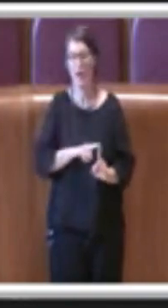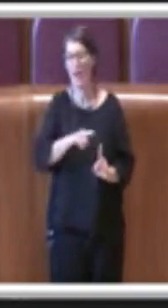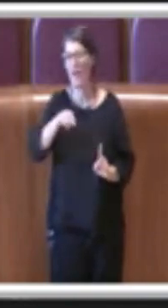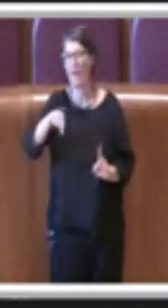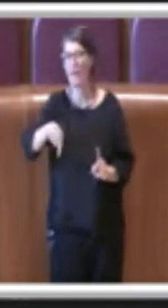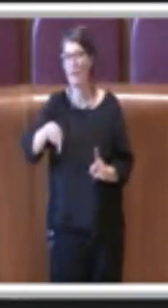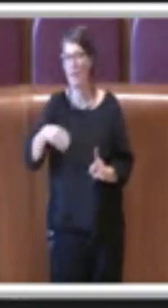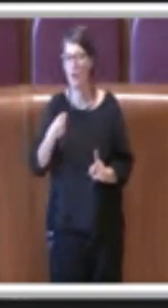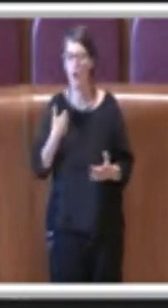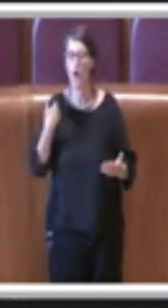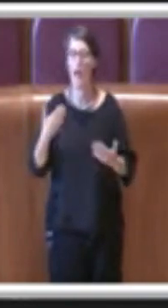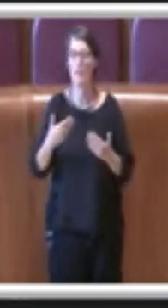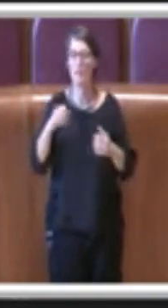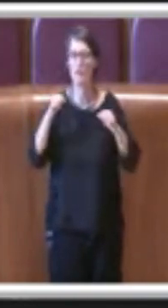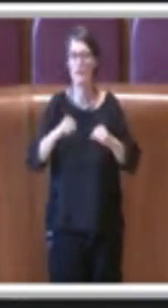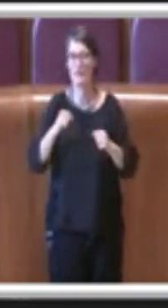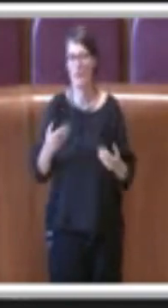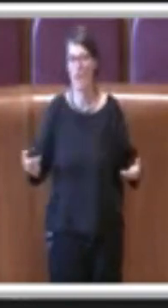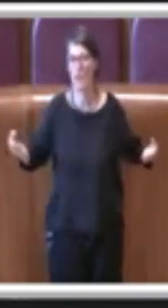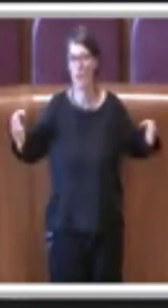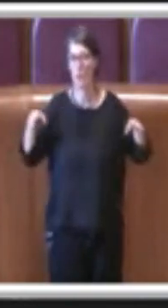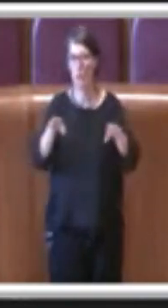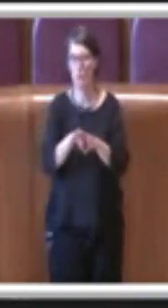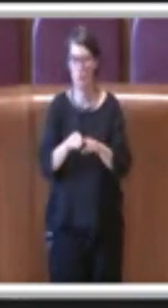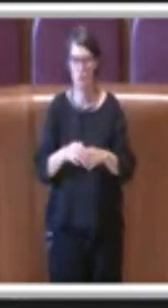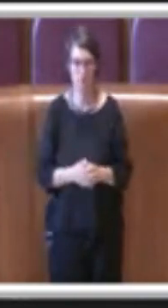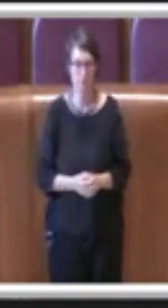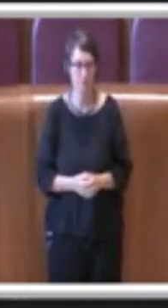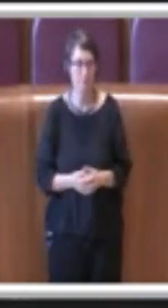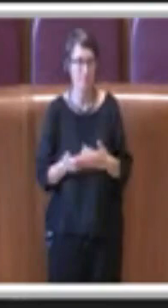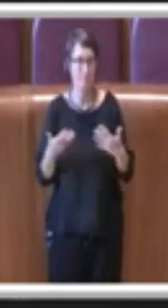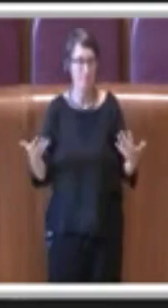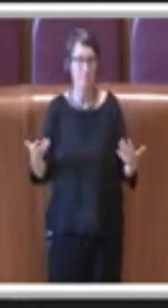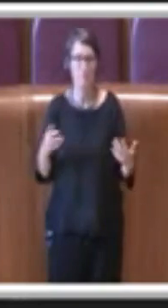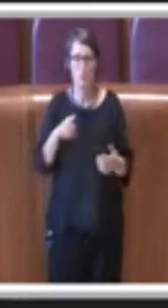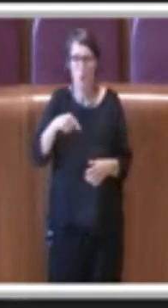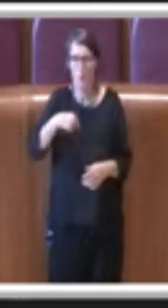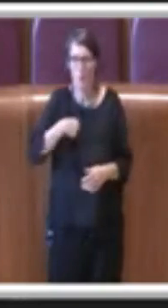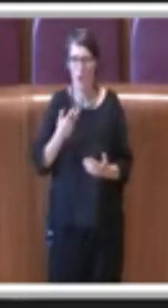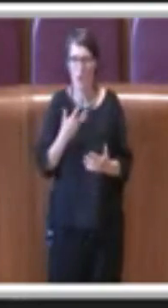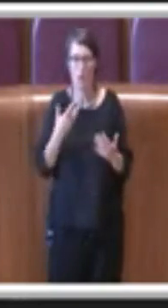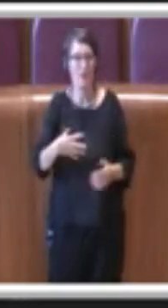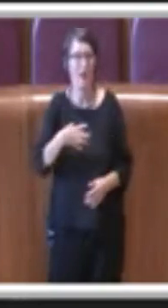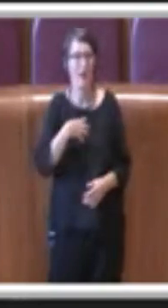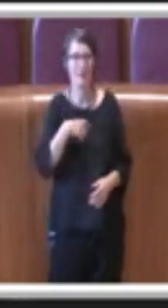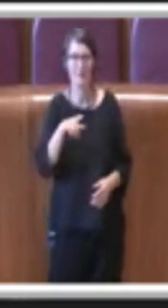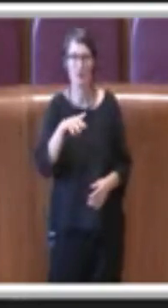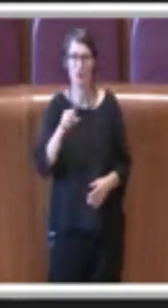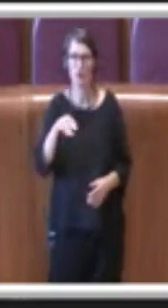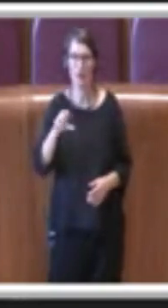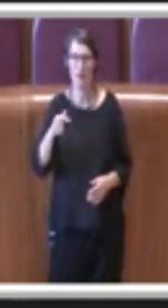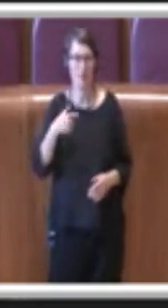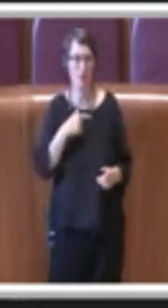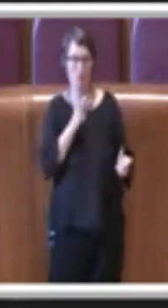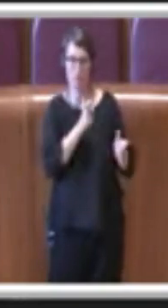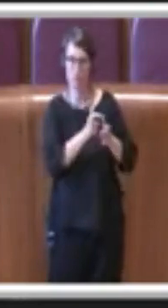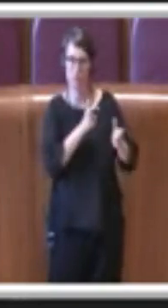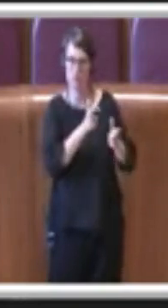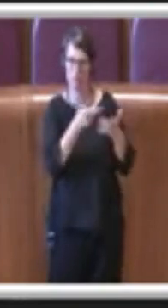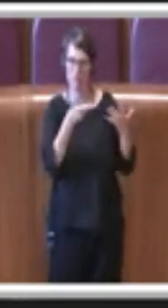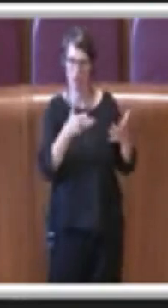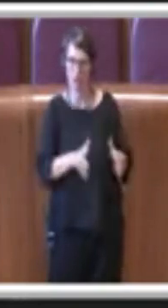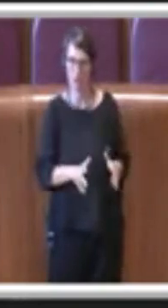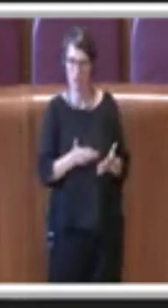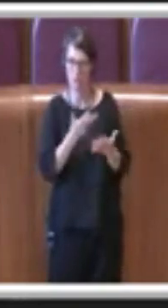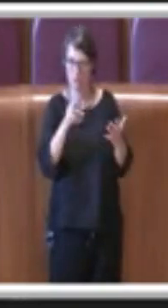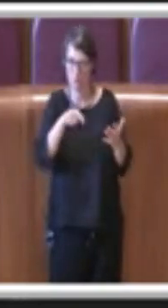emergenza sanitaria. Allora, anche io mi sono confrontato ovviamente con l'assessore e devo dire che per quanto riguarda,